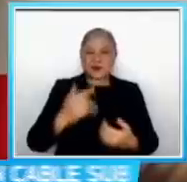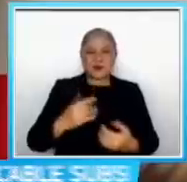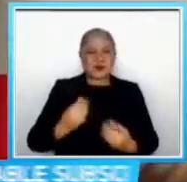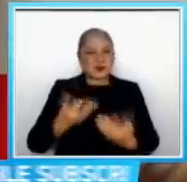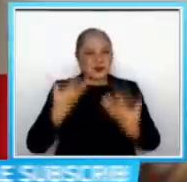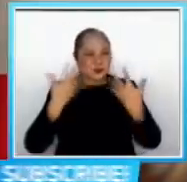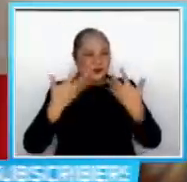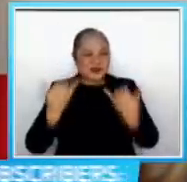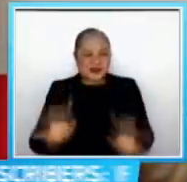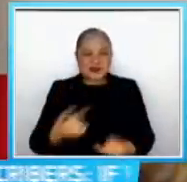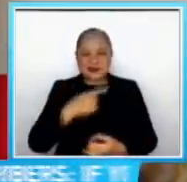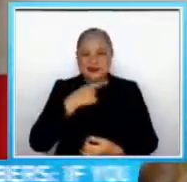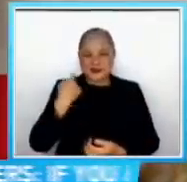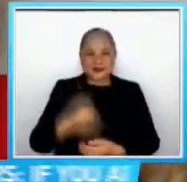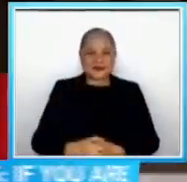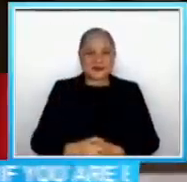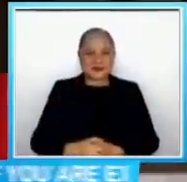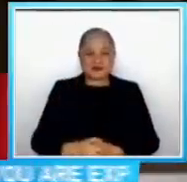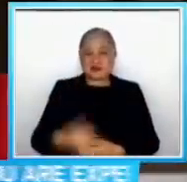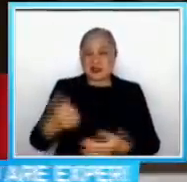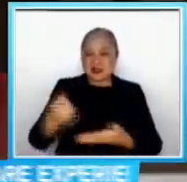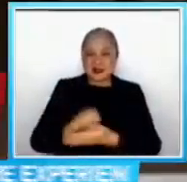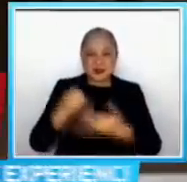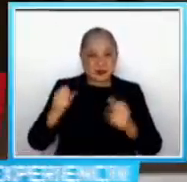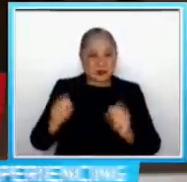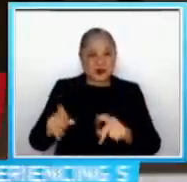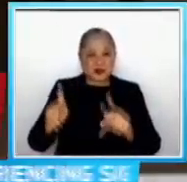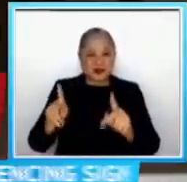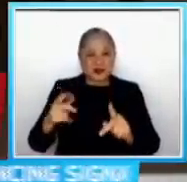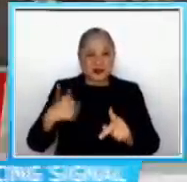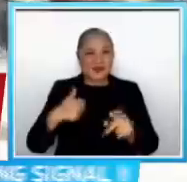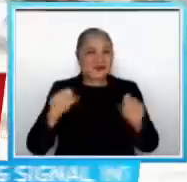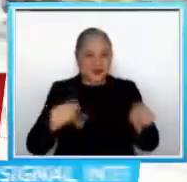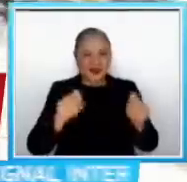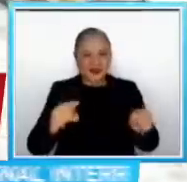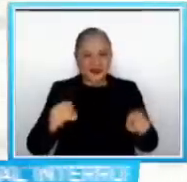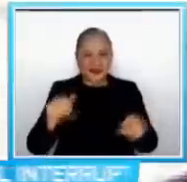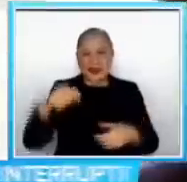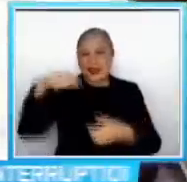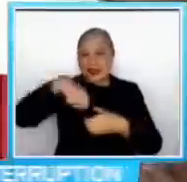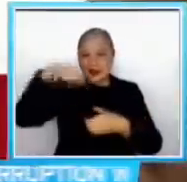summer Sayang naman di ba yung opportunity na magbenta na rin kami dyan ang halo-halo